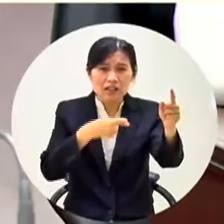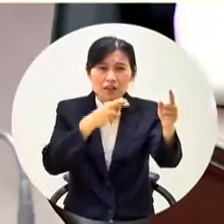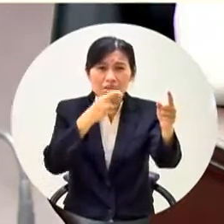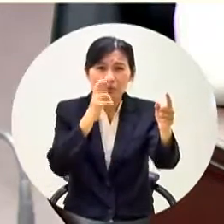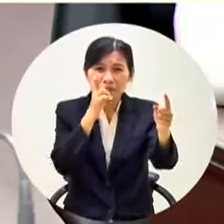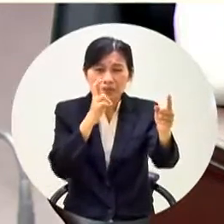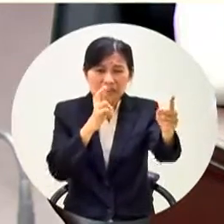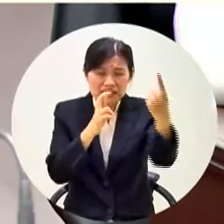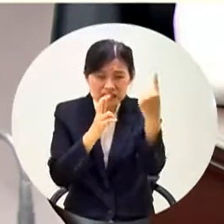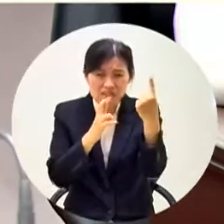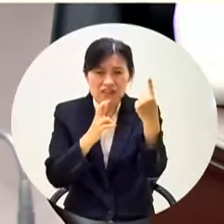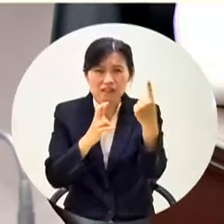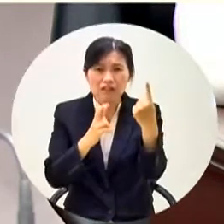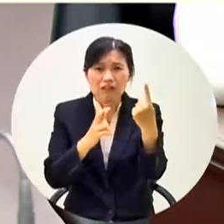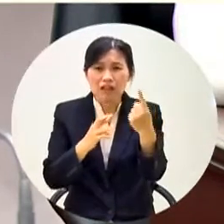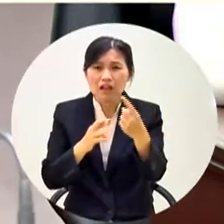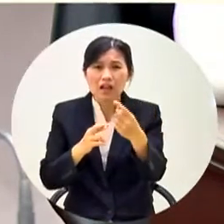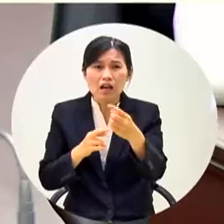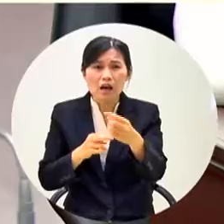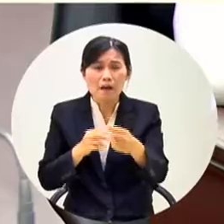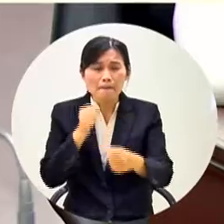難道沒有以量自駕嗎